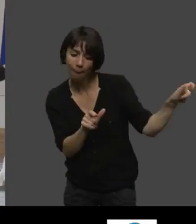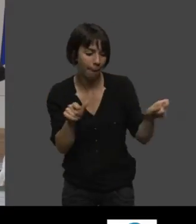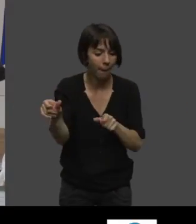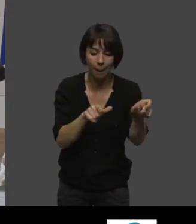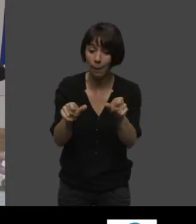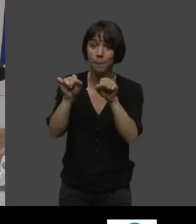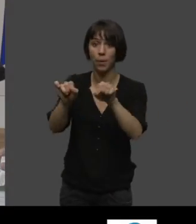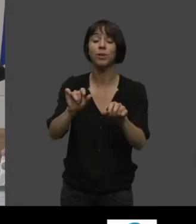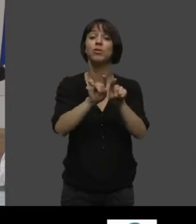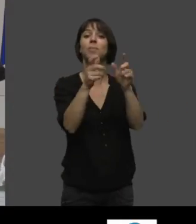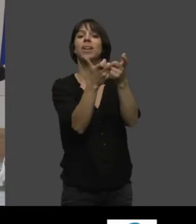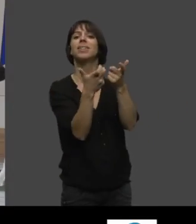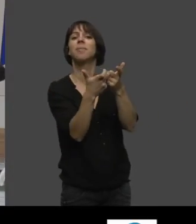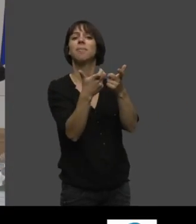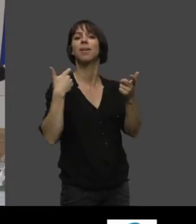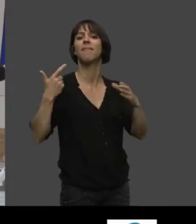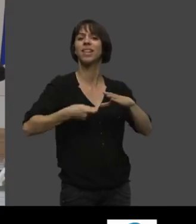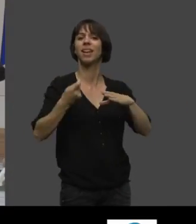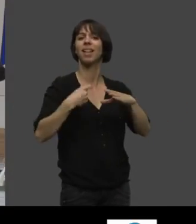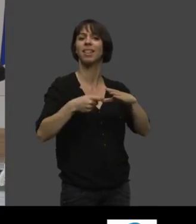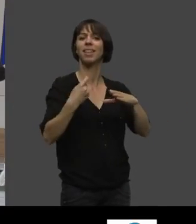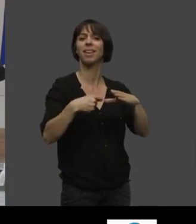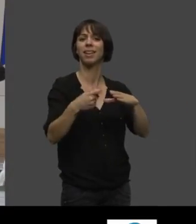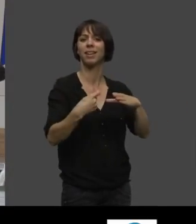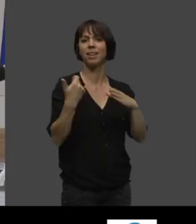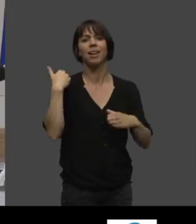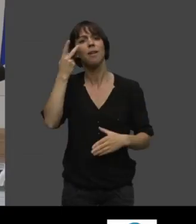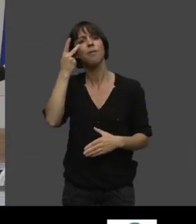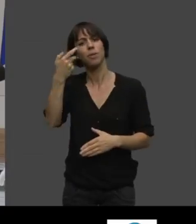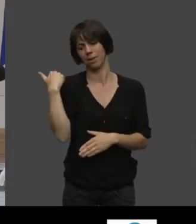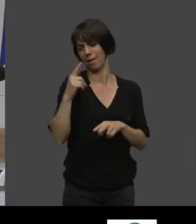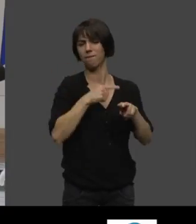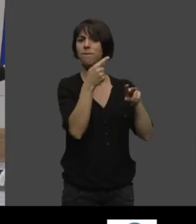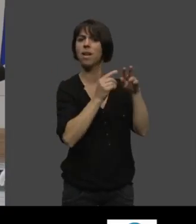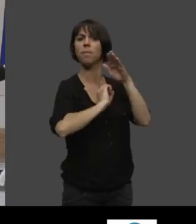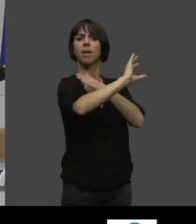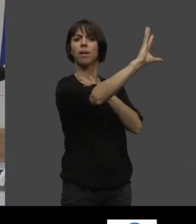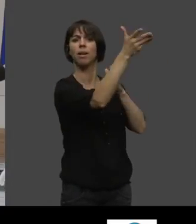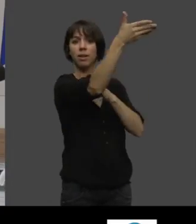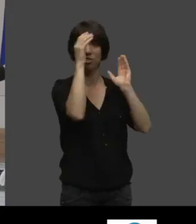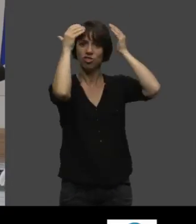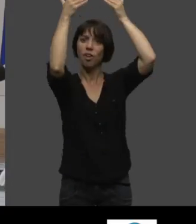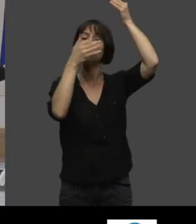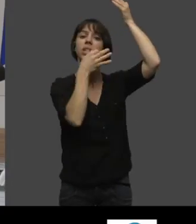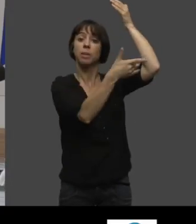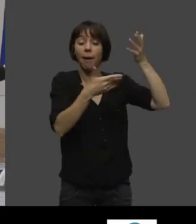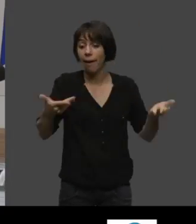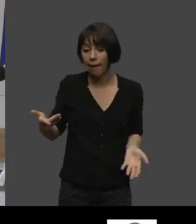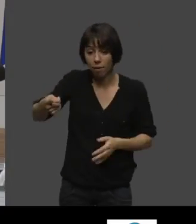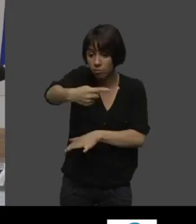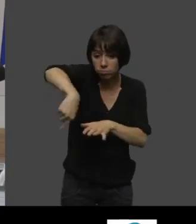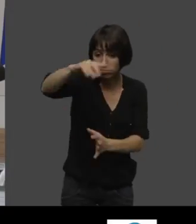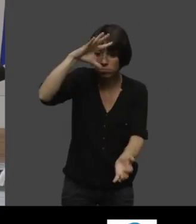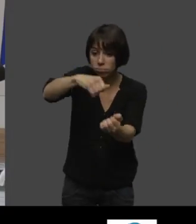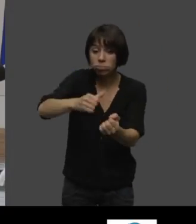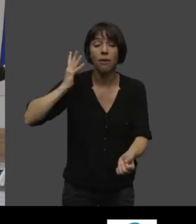y a le chef là qui en parle, on l'a vu dans le film, et qui dit, la vinaigrette, ce n pas forcément trois cuillères d'huile pour une